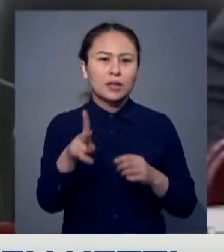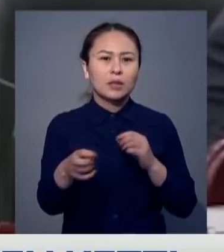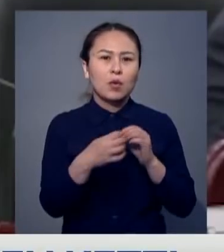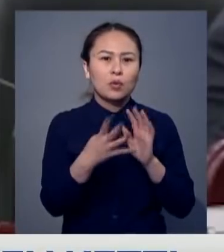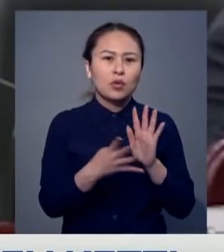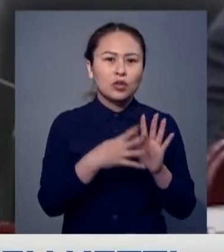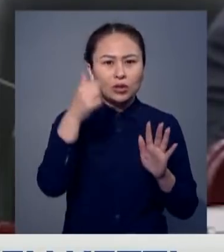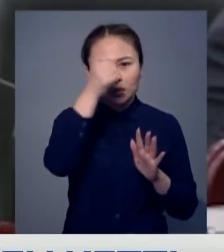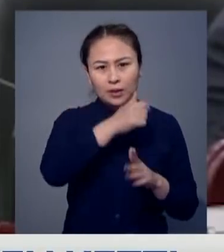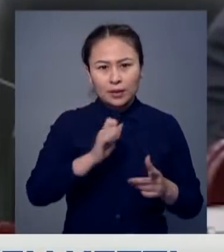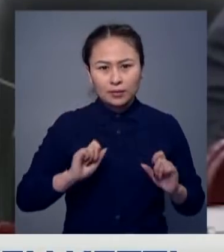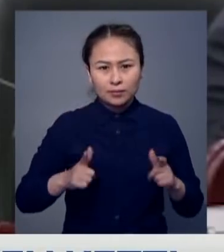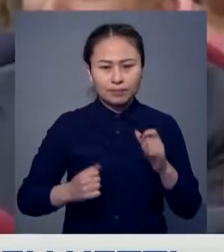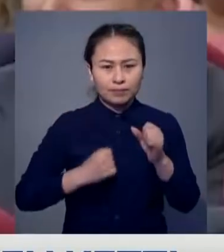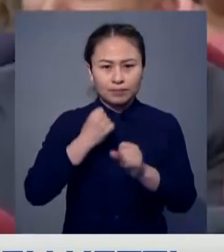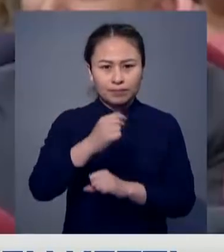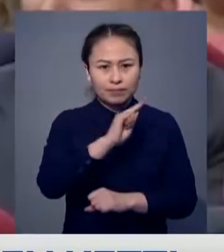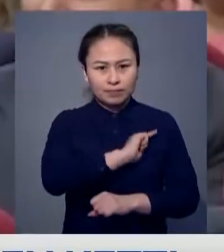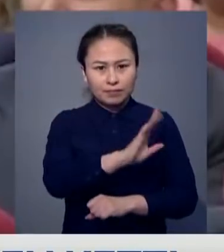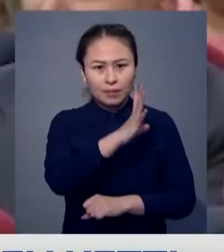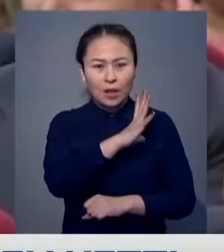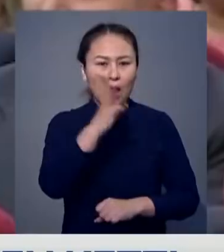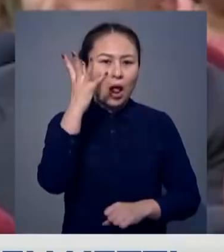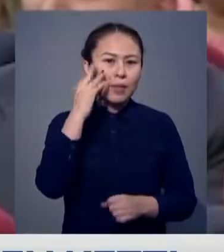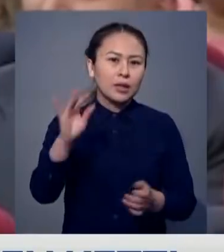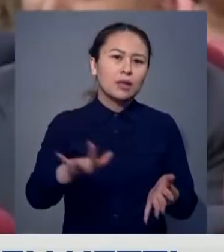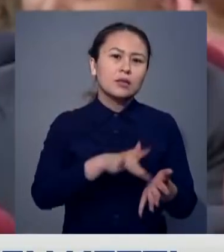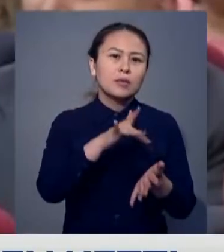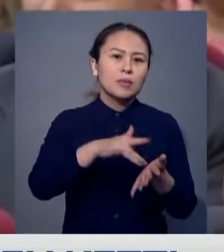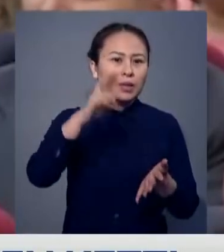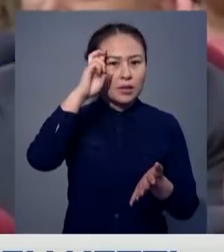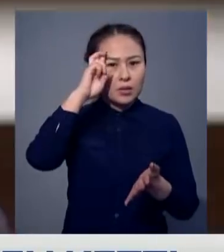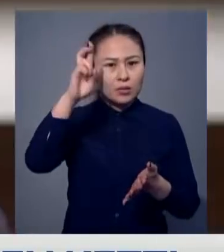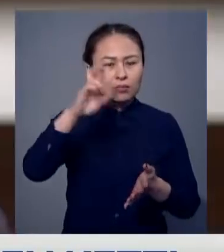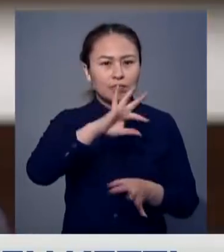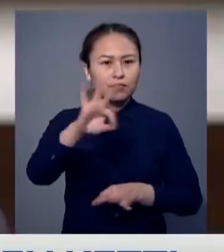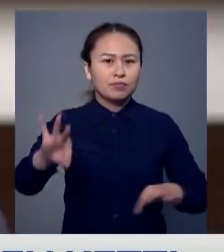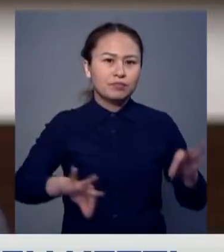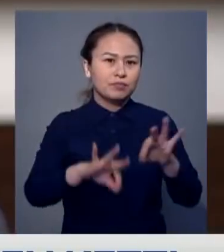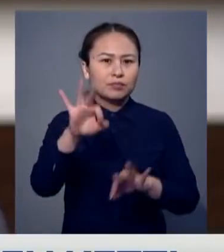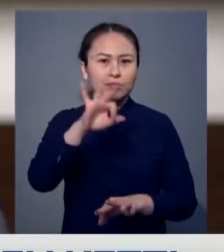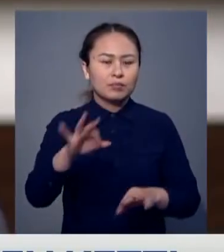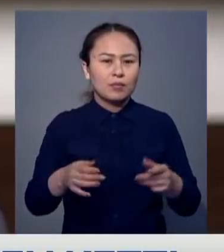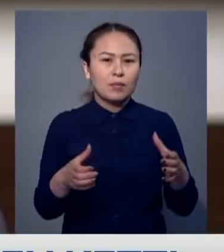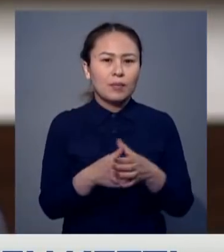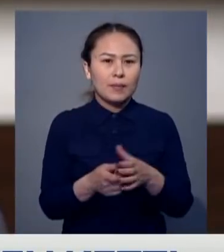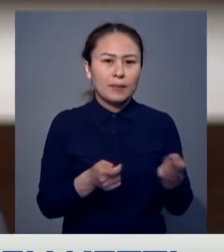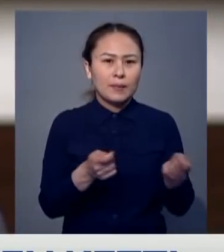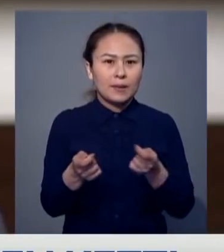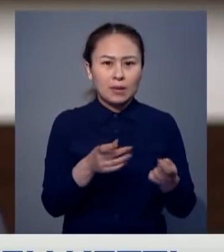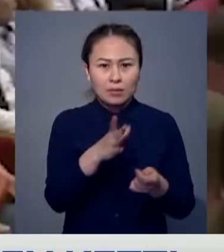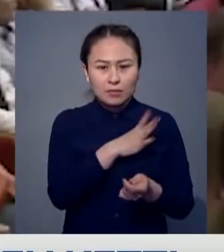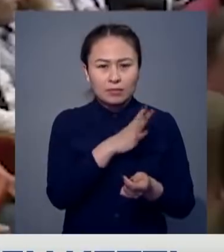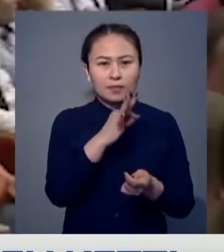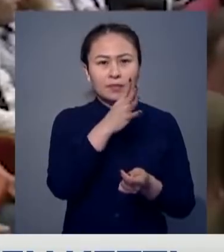қызметке 2009 жылы тағайындалған болатын. Оған дейін ұғыл Алматы ғаласын мемлекеттік сәуелет құрлысы басқармасына жетекшілі кетті.